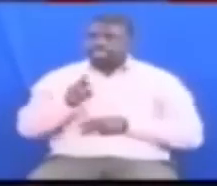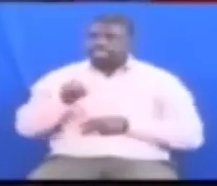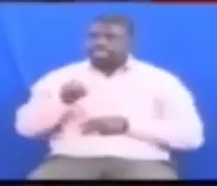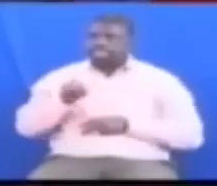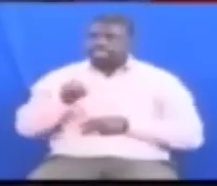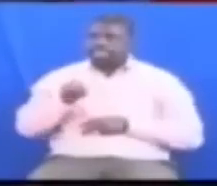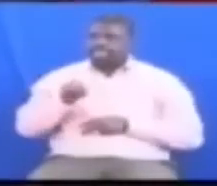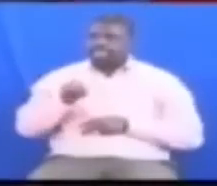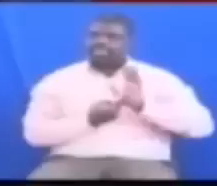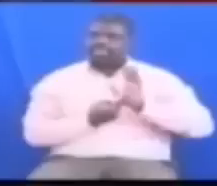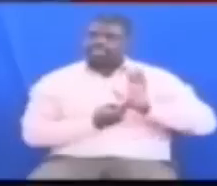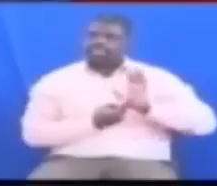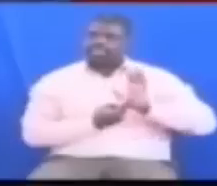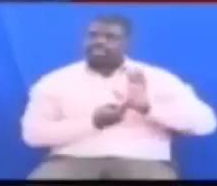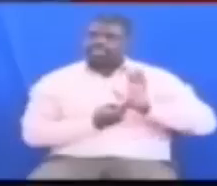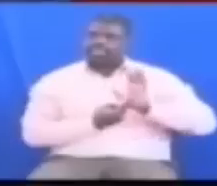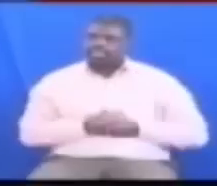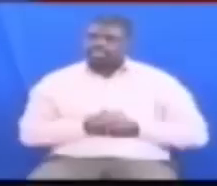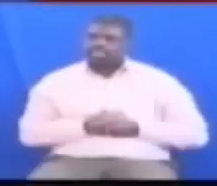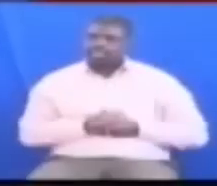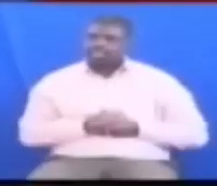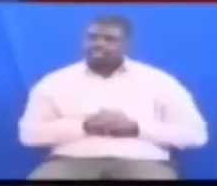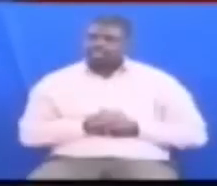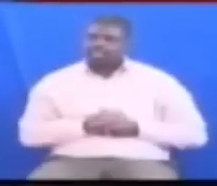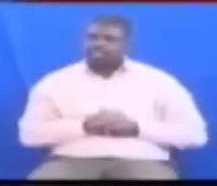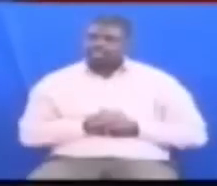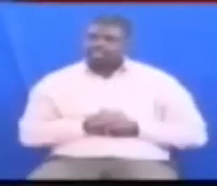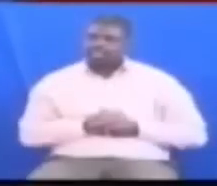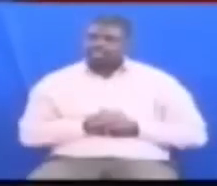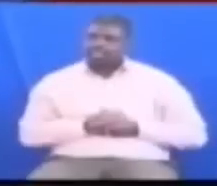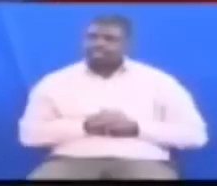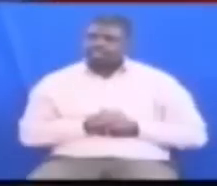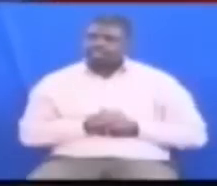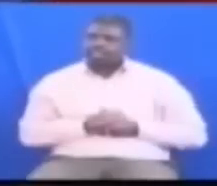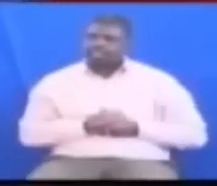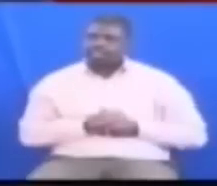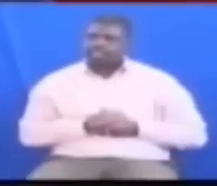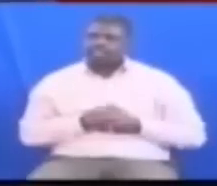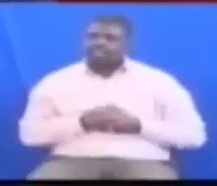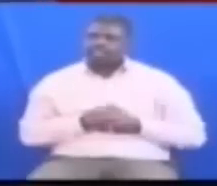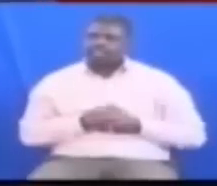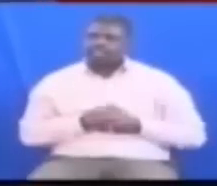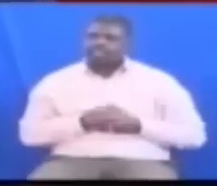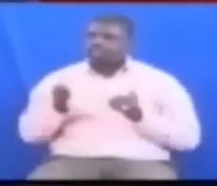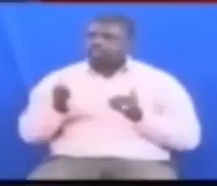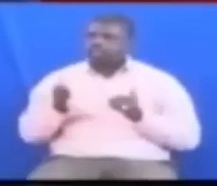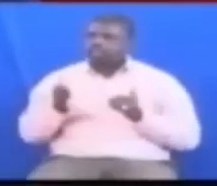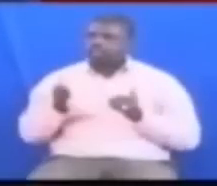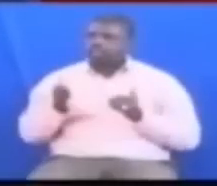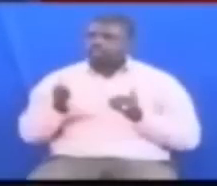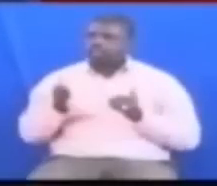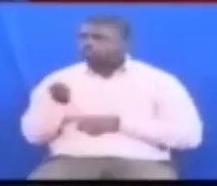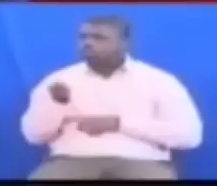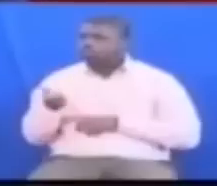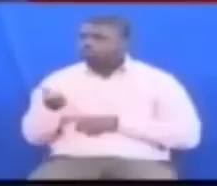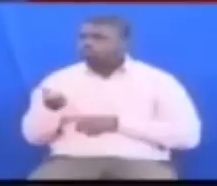wa fuatayo Kwa mba mani la yashkuru kalila la yashkuru kathira Kwa mba yoyote ambayo hashkuru kidogu